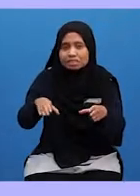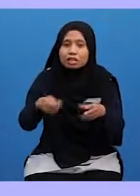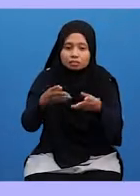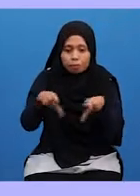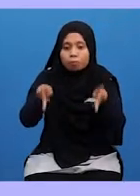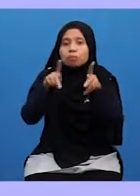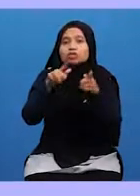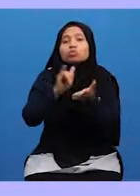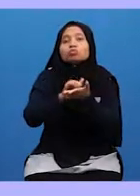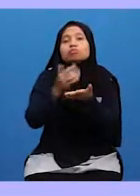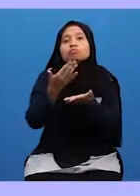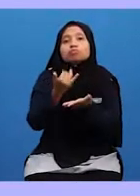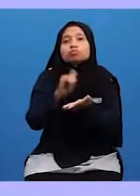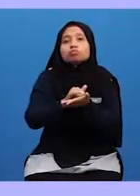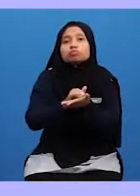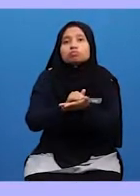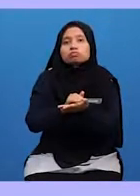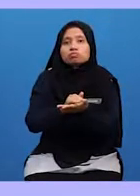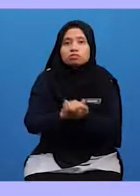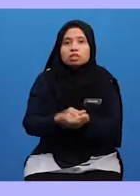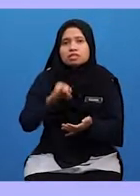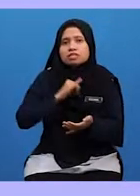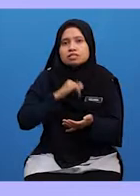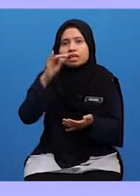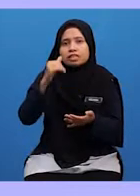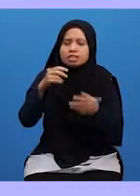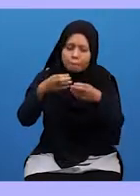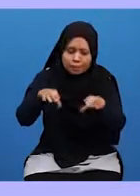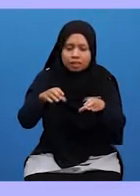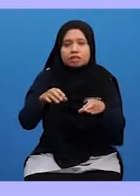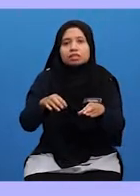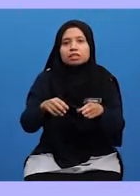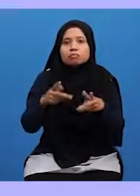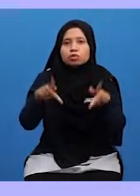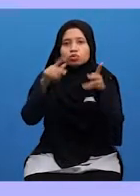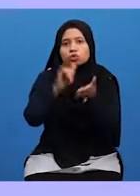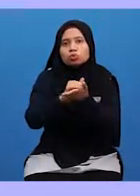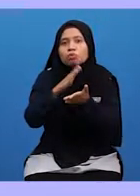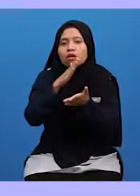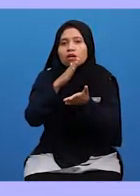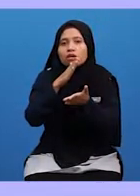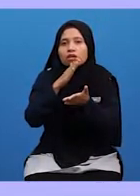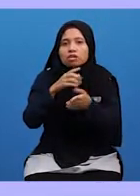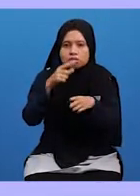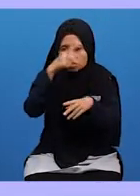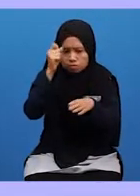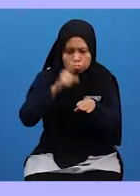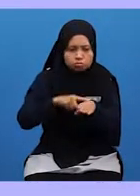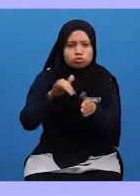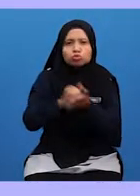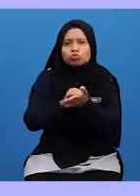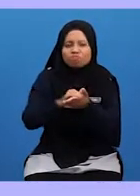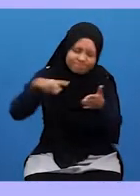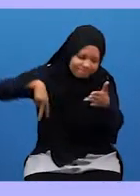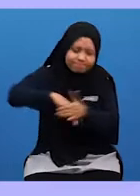Hai Ayah yang pecahkan ini Bagaimana boleh pecah Sebab masa itu Lepas malu itu sepak